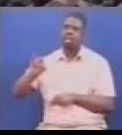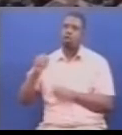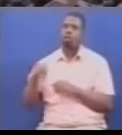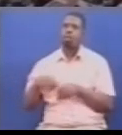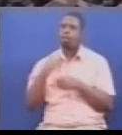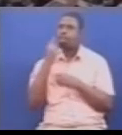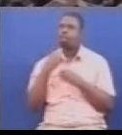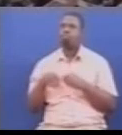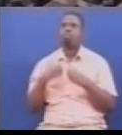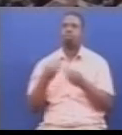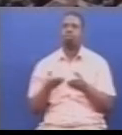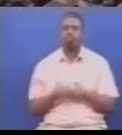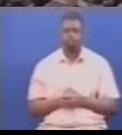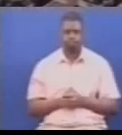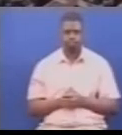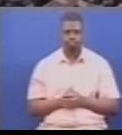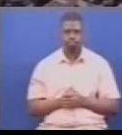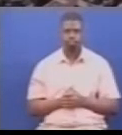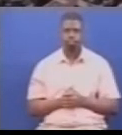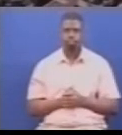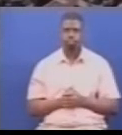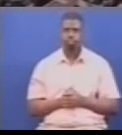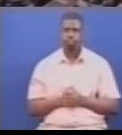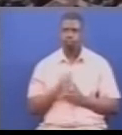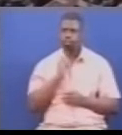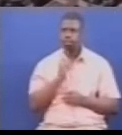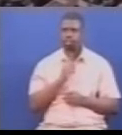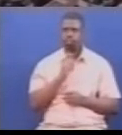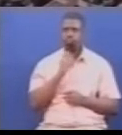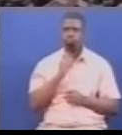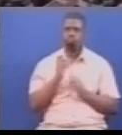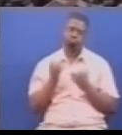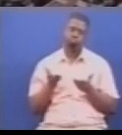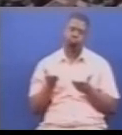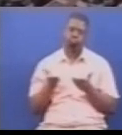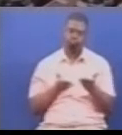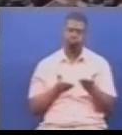Majibu ya swali hilo muhimu, mwishmiwa naibu waziri Afya.